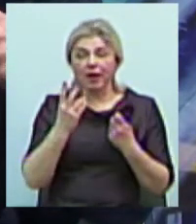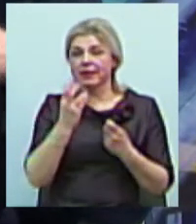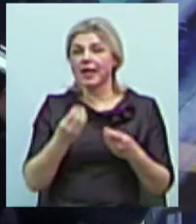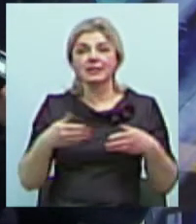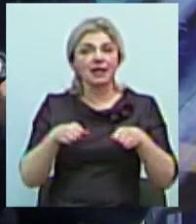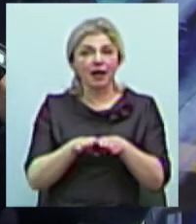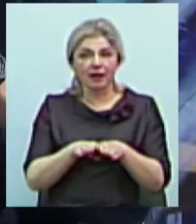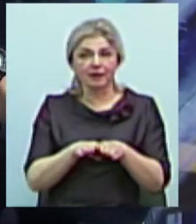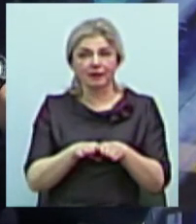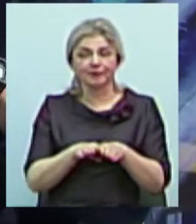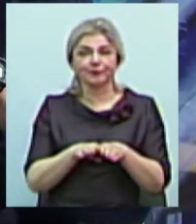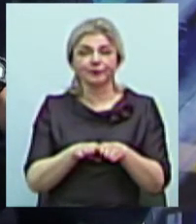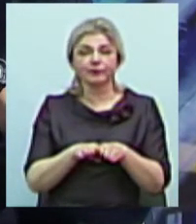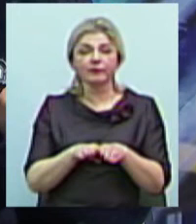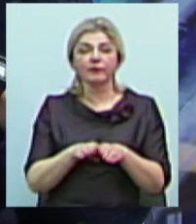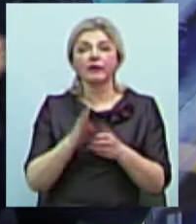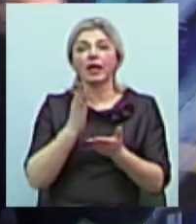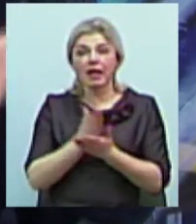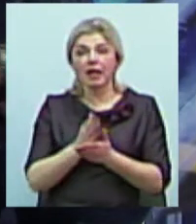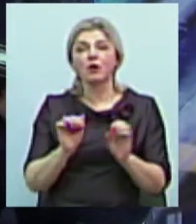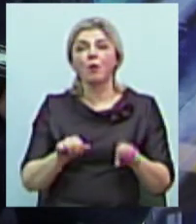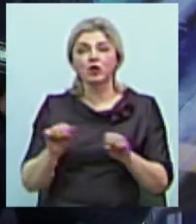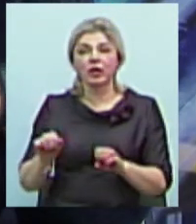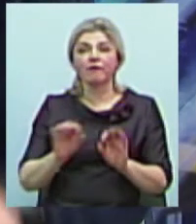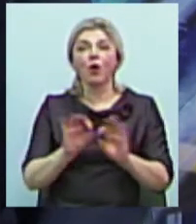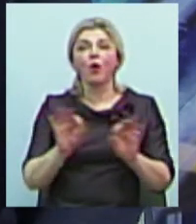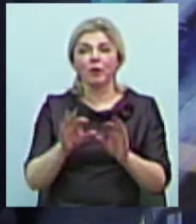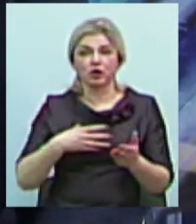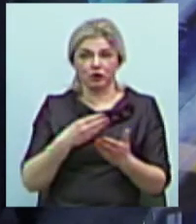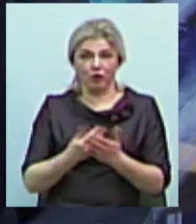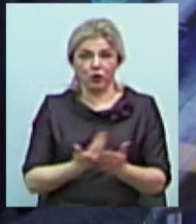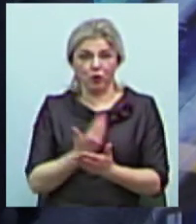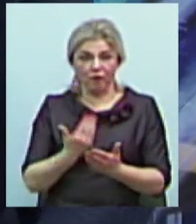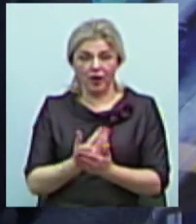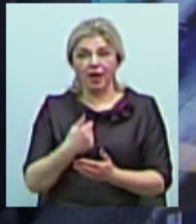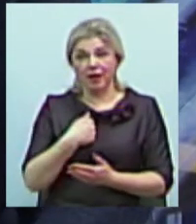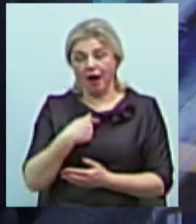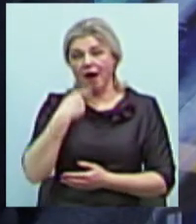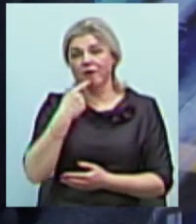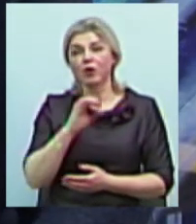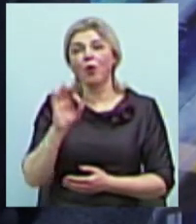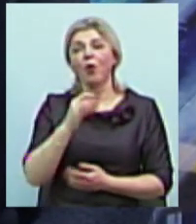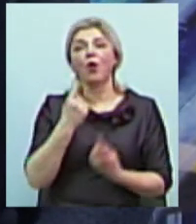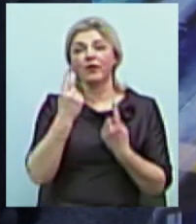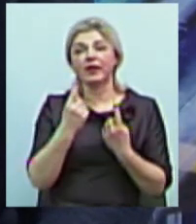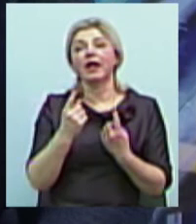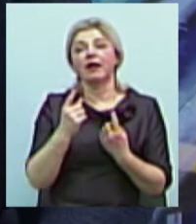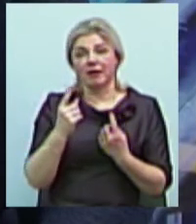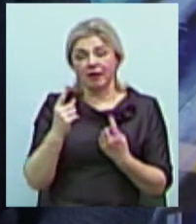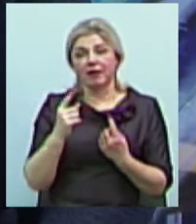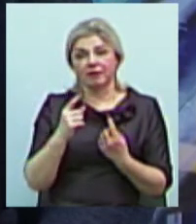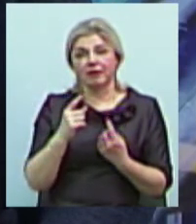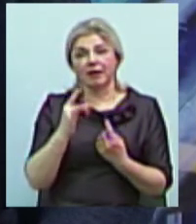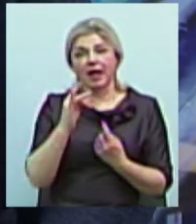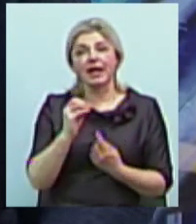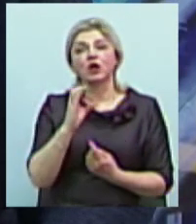можливість коментувати свої новини. Я говорю про один ресурс, який у нас з якихось причин, тому що, мабуть,